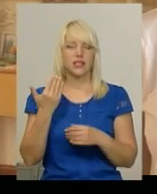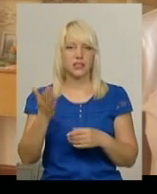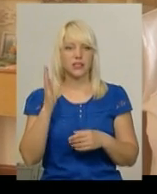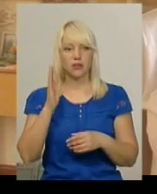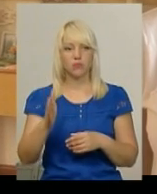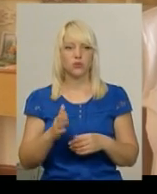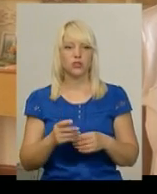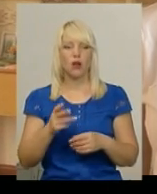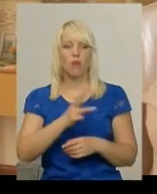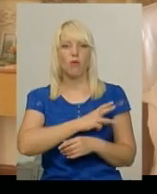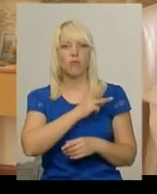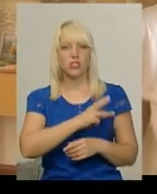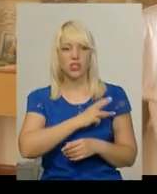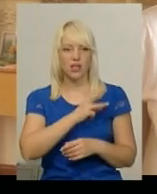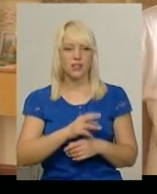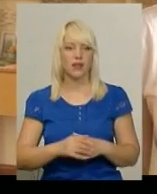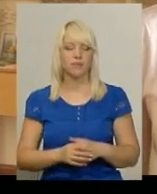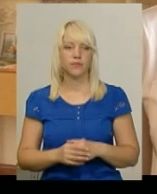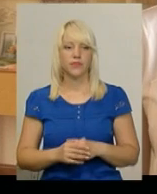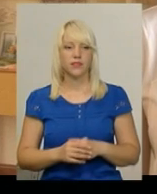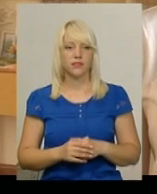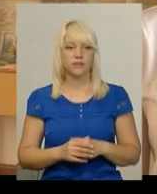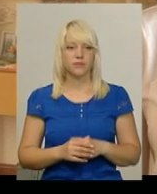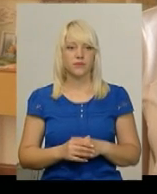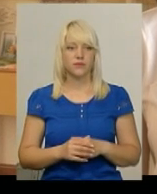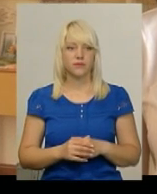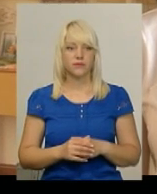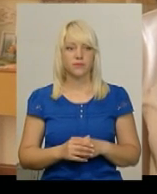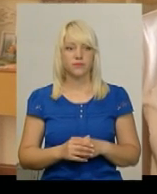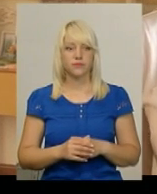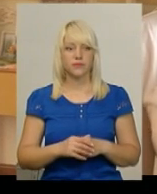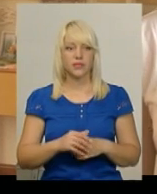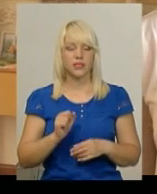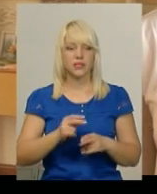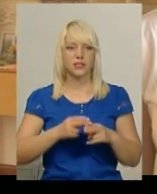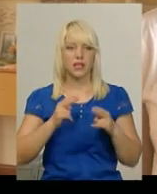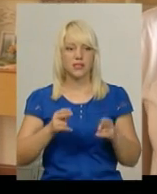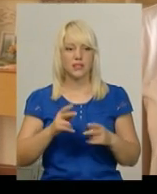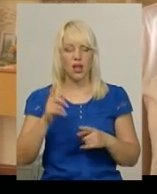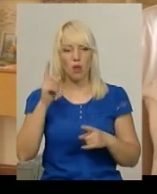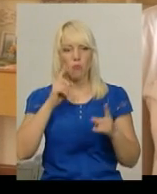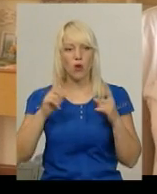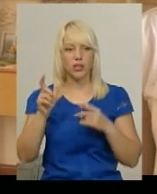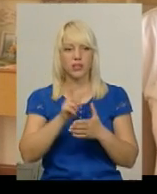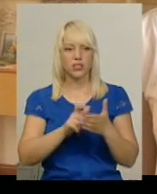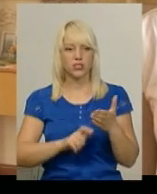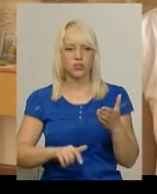побажання. І також станція поетична, де їм прийдеться